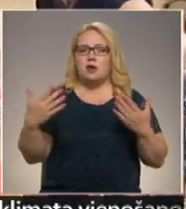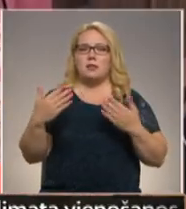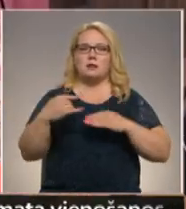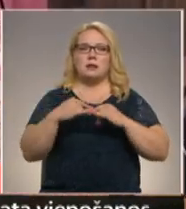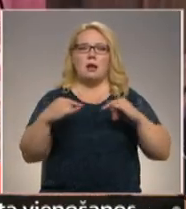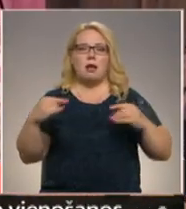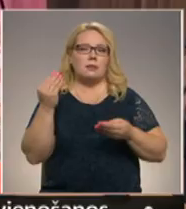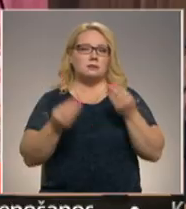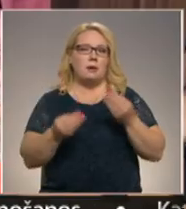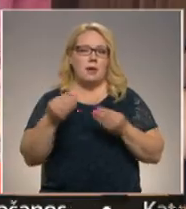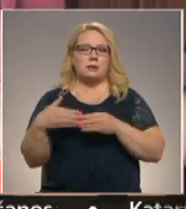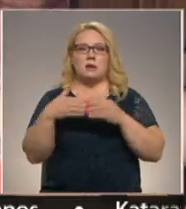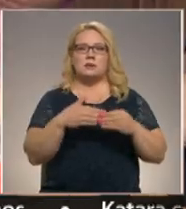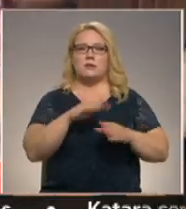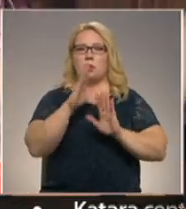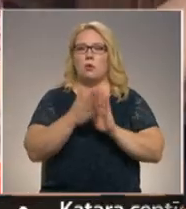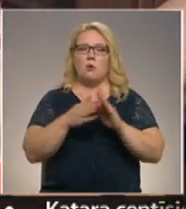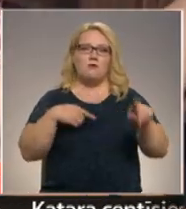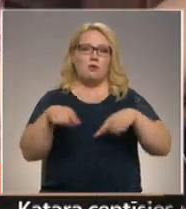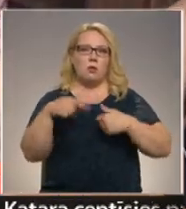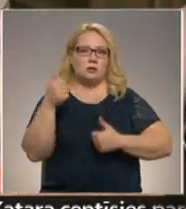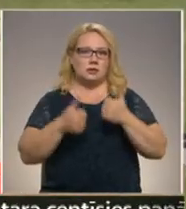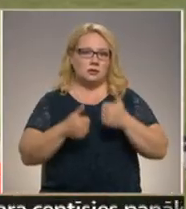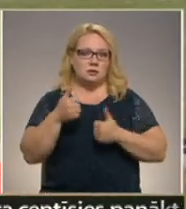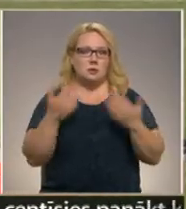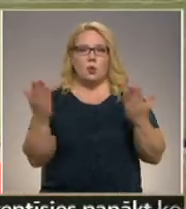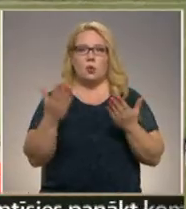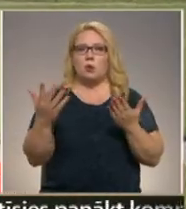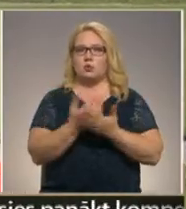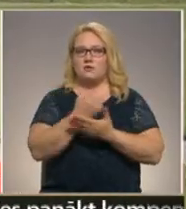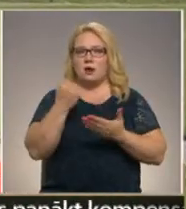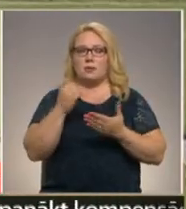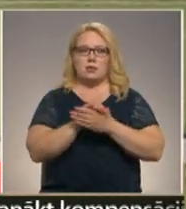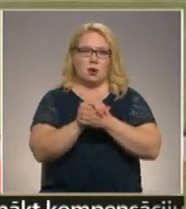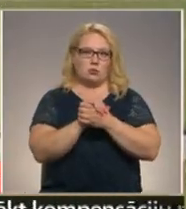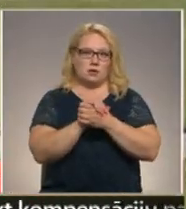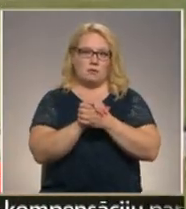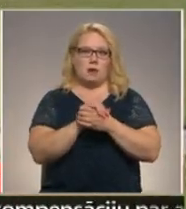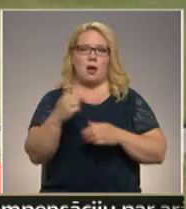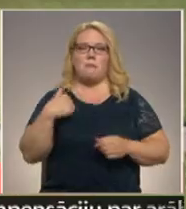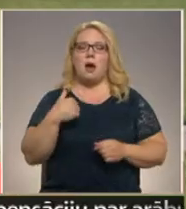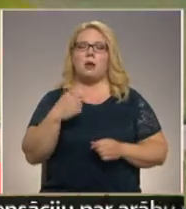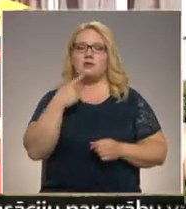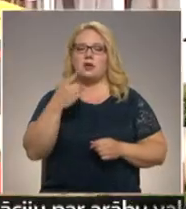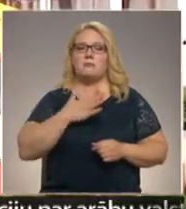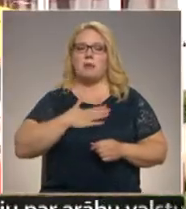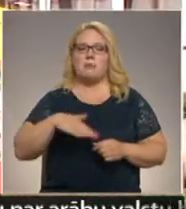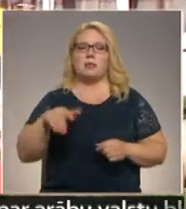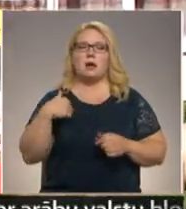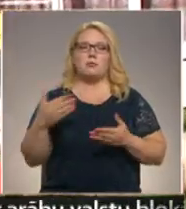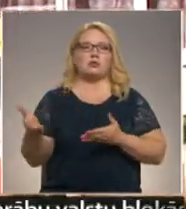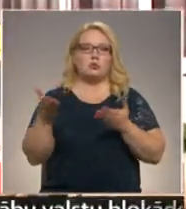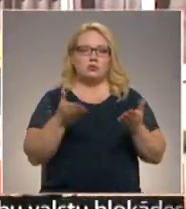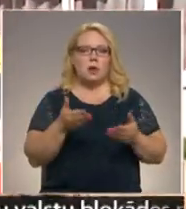spēles, aizvadītas arī kopīgās futbols sacensības, kurās uzvarējusi draudzībā. Man ļoti patīk, mūs uzņem,